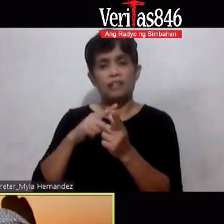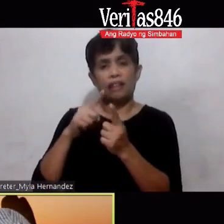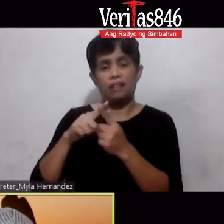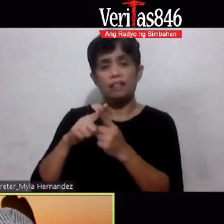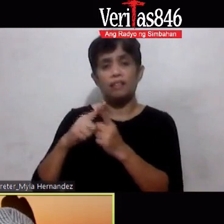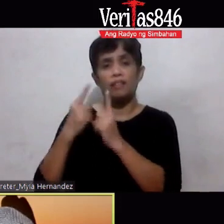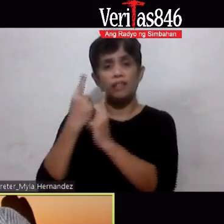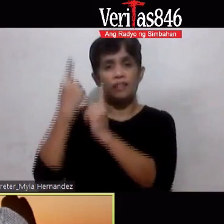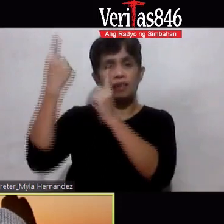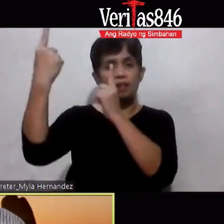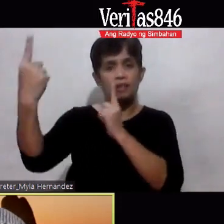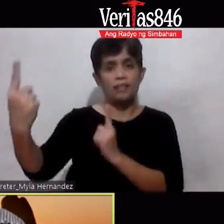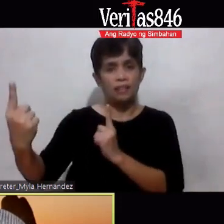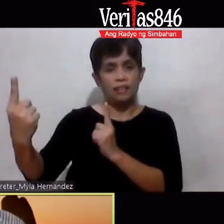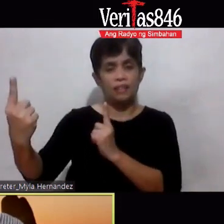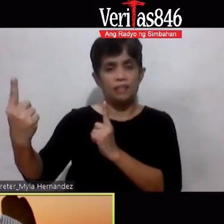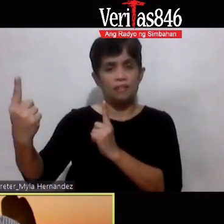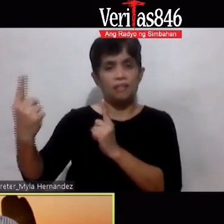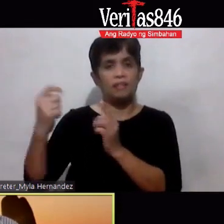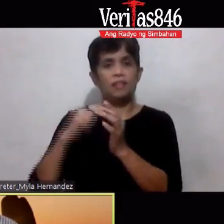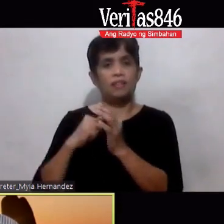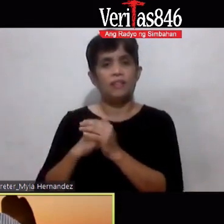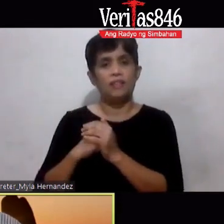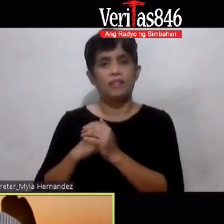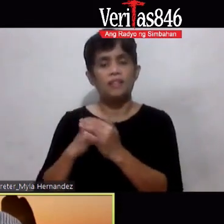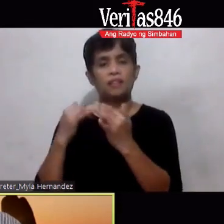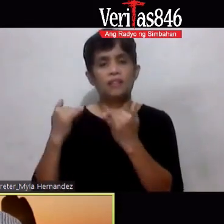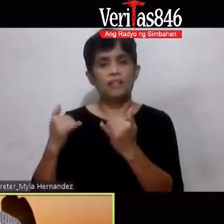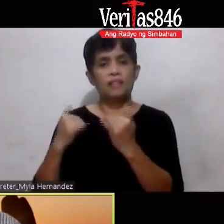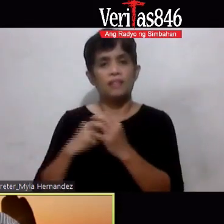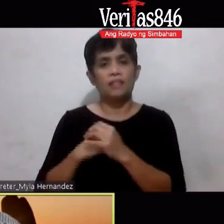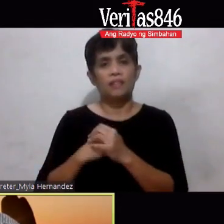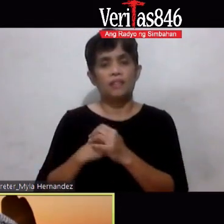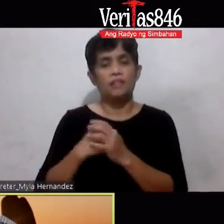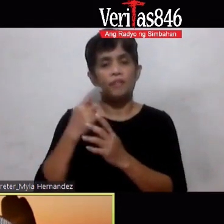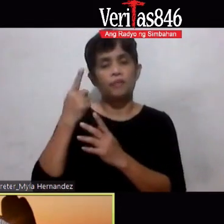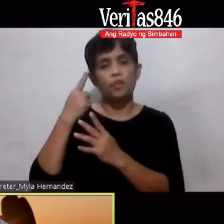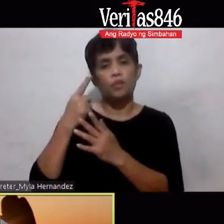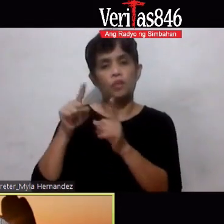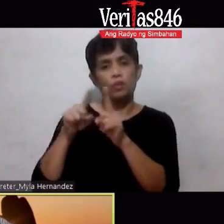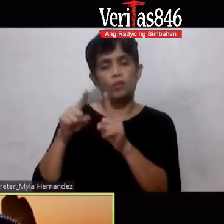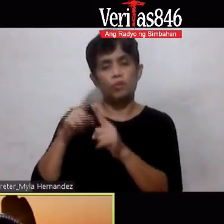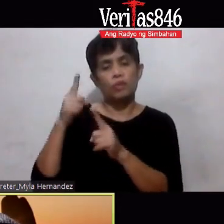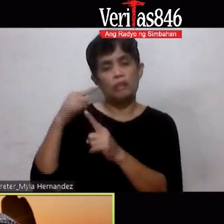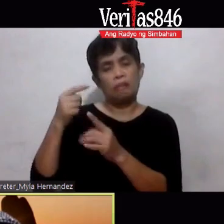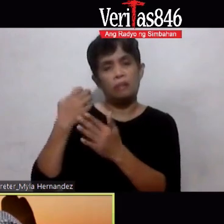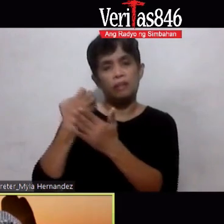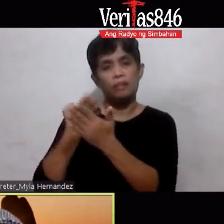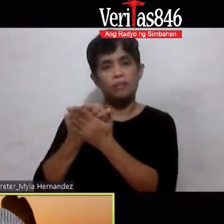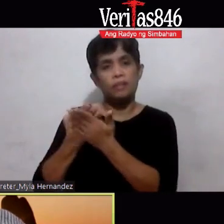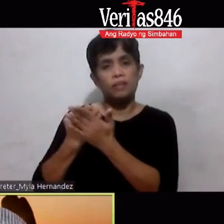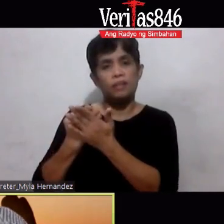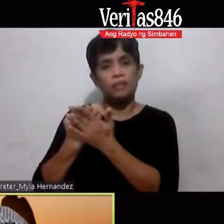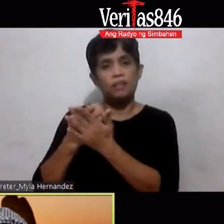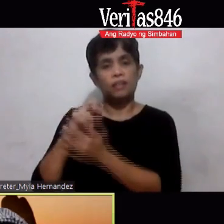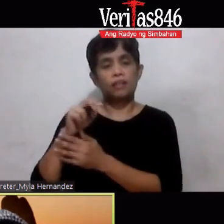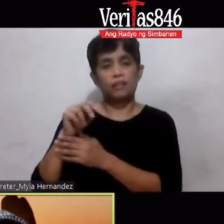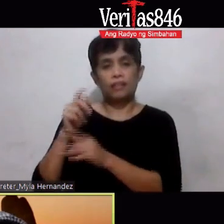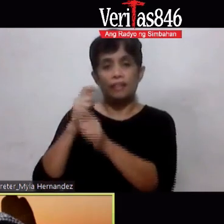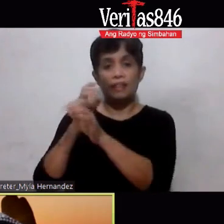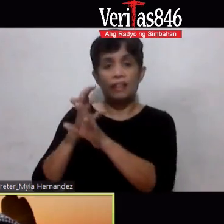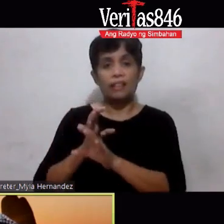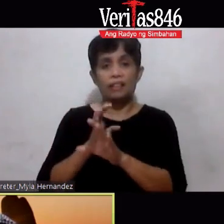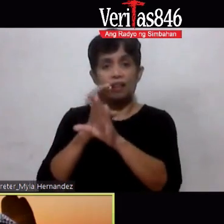Although ito na nga po Magbubukas na Para sa ating ekonomya Kailangan po natin ito eh Pero Ingat-ingat pa rin po